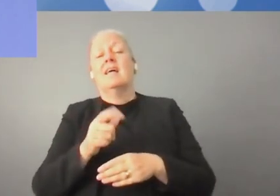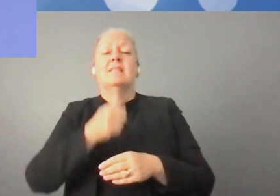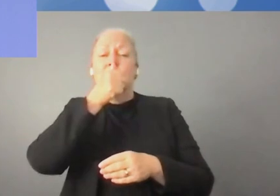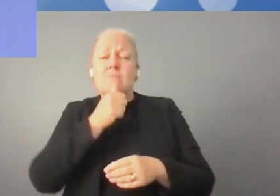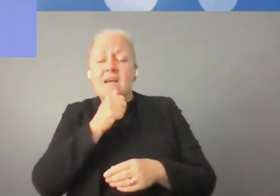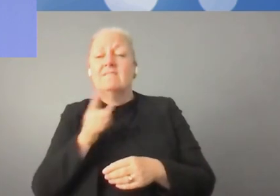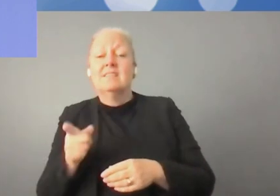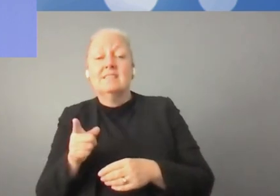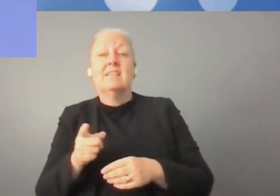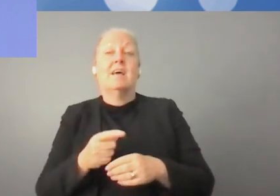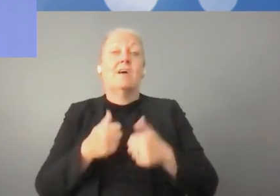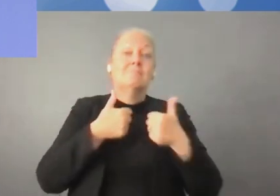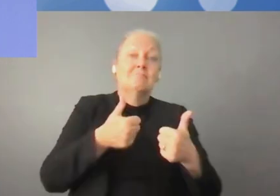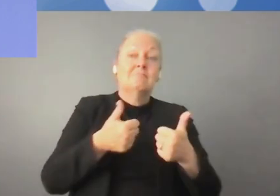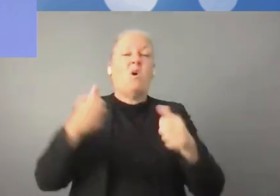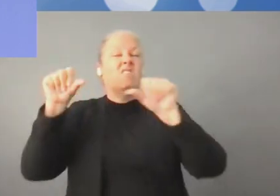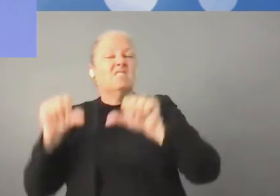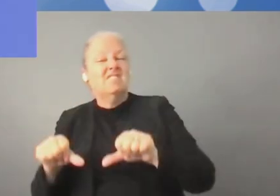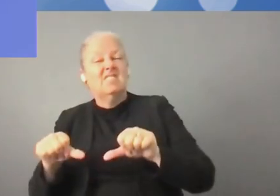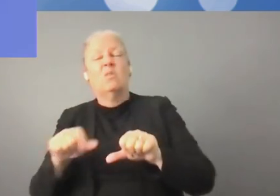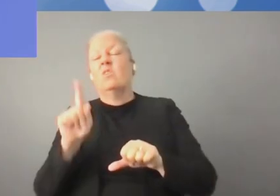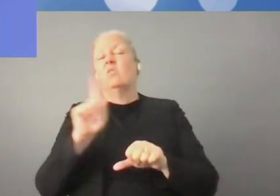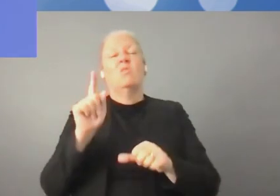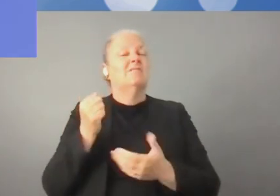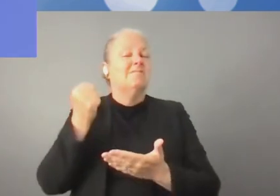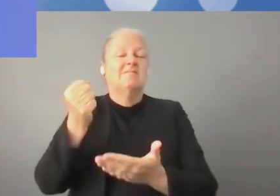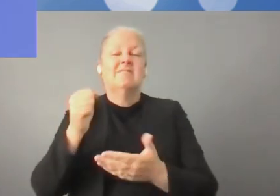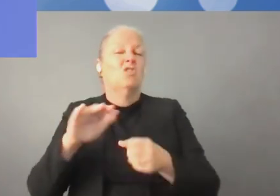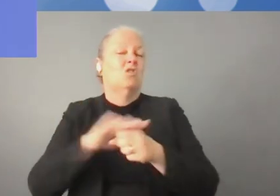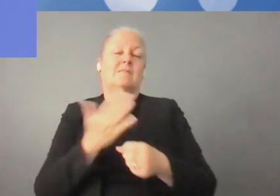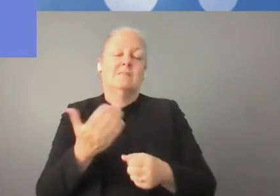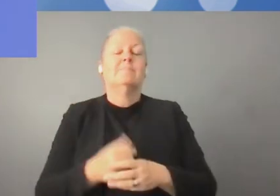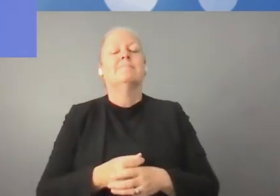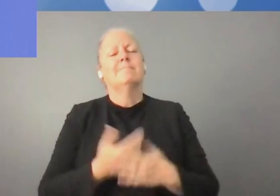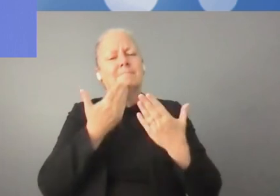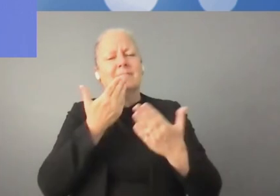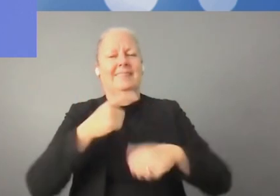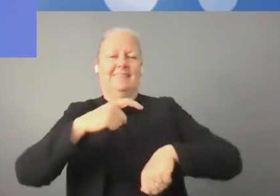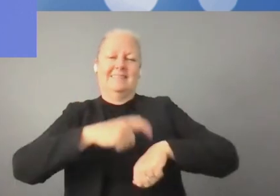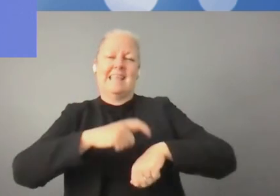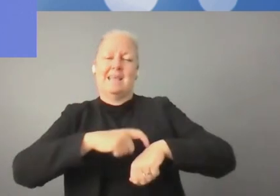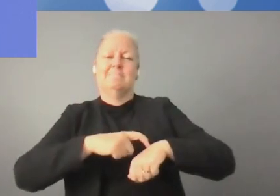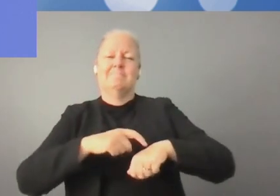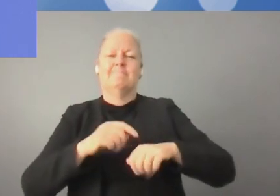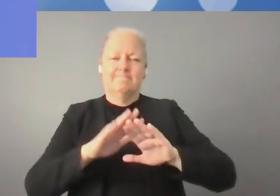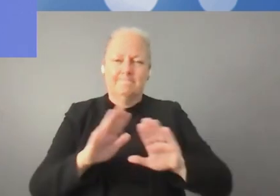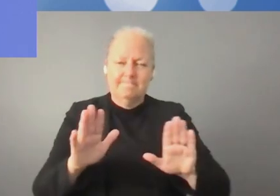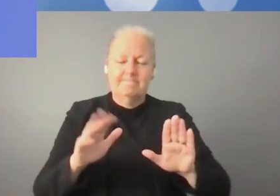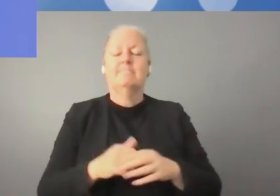de l'Union européenne. Nous les utilisons tous. En fait, c'est tout ce que j'avais à dire. Merci beaucoup.